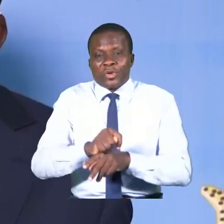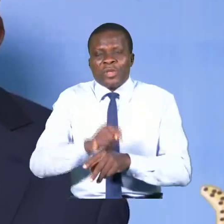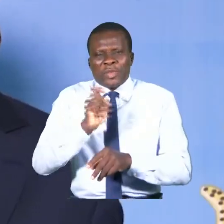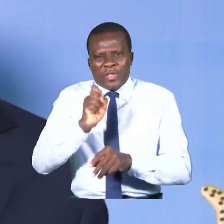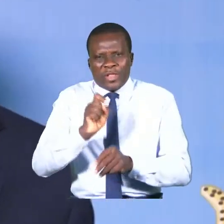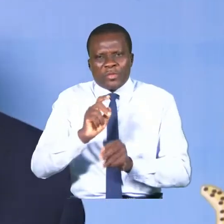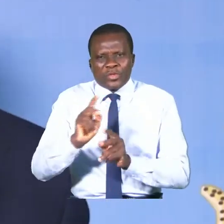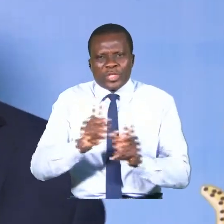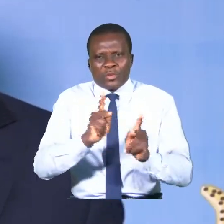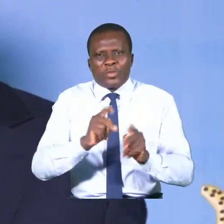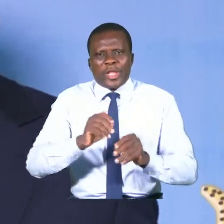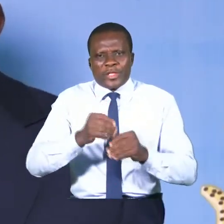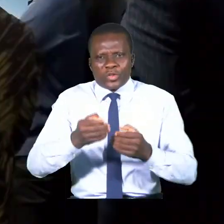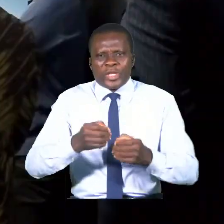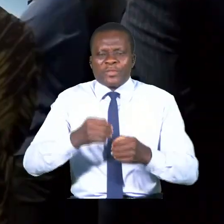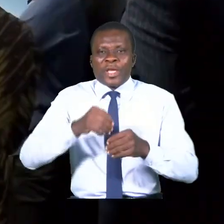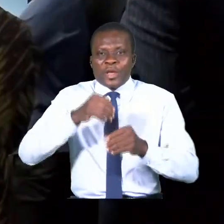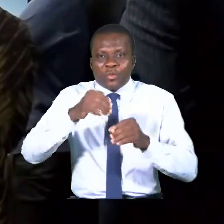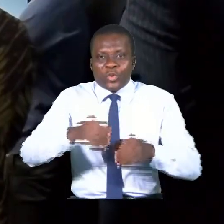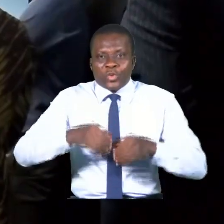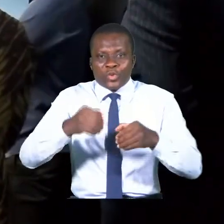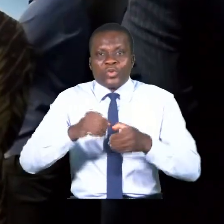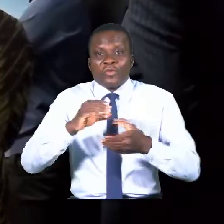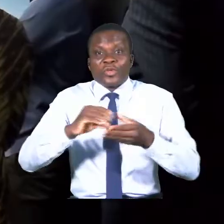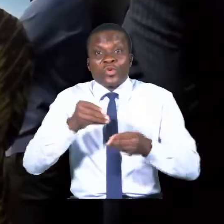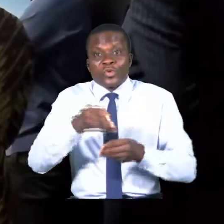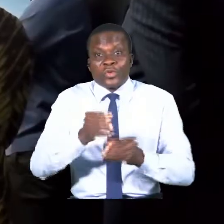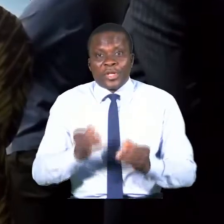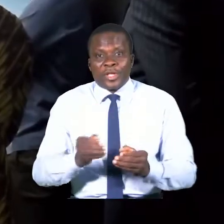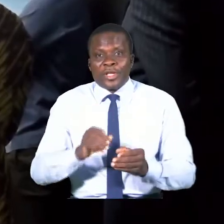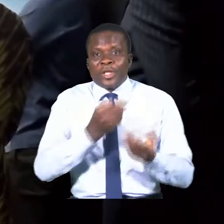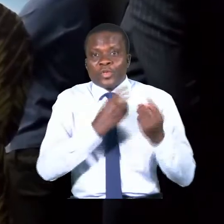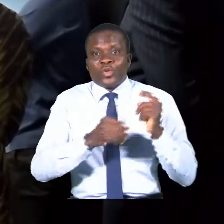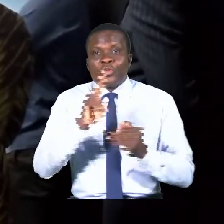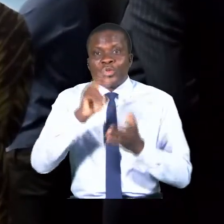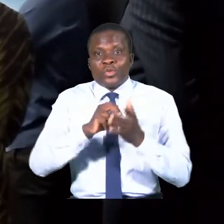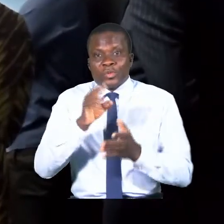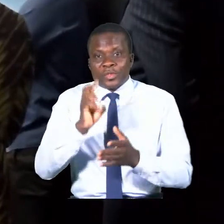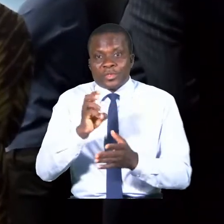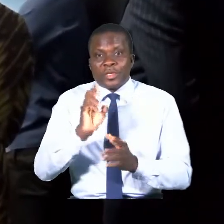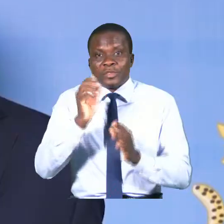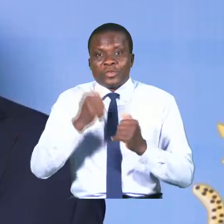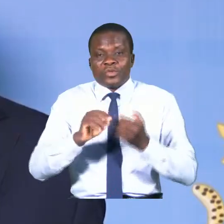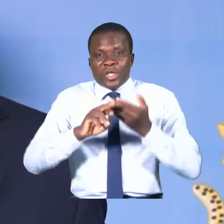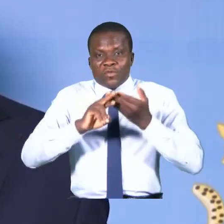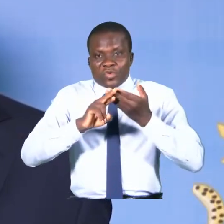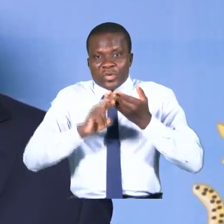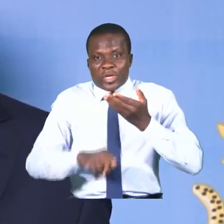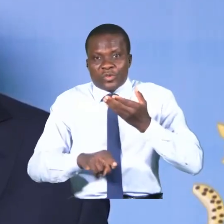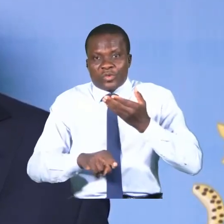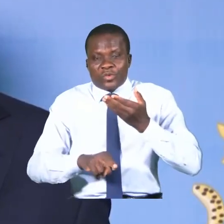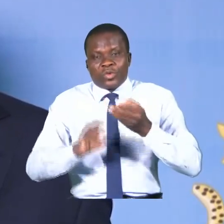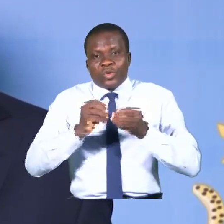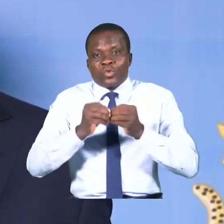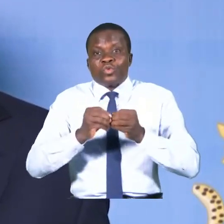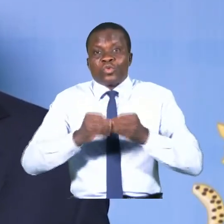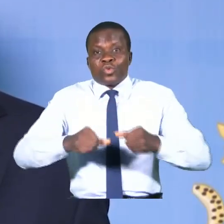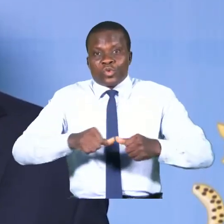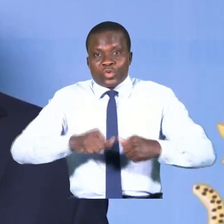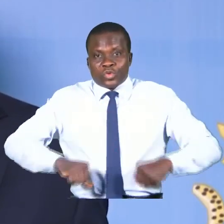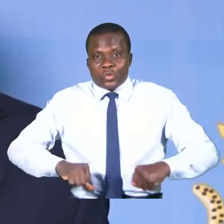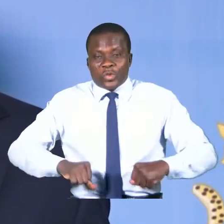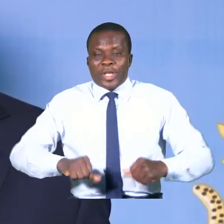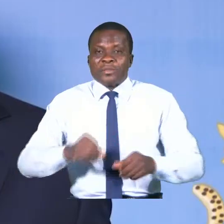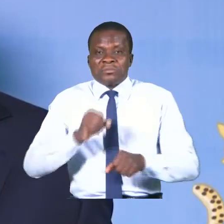pour cultiver ce coton-là. Depuis 2016, nous avons une réduction du taux de chômage, du taux de sous